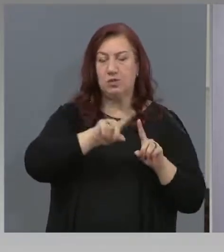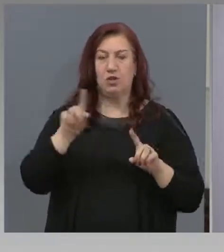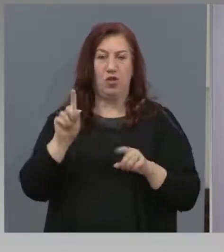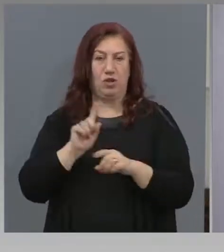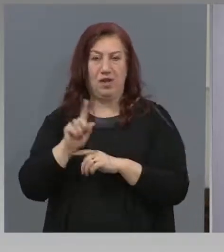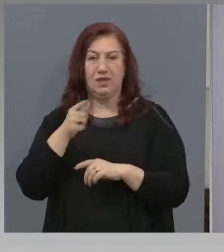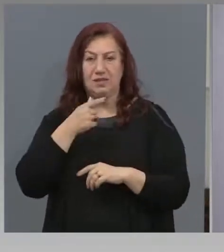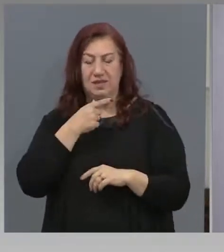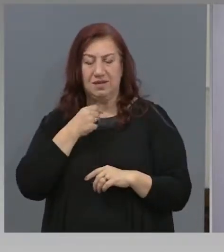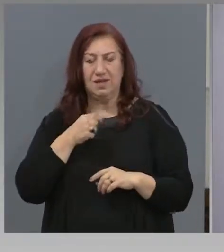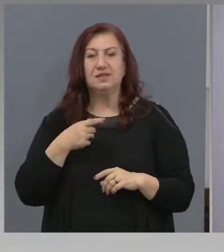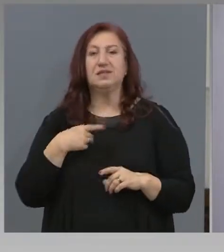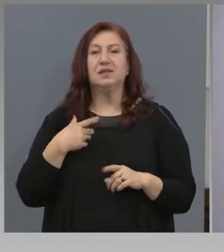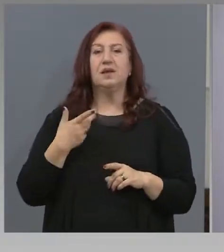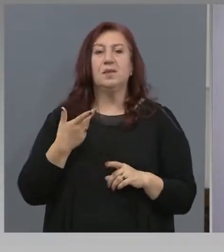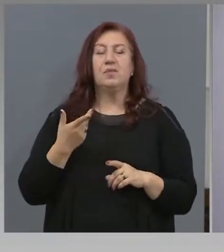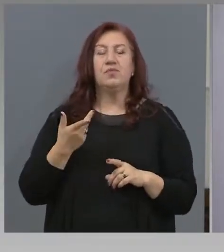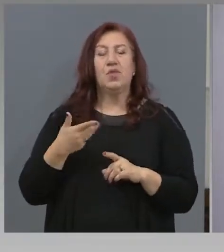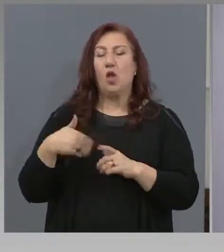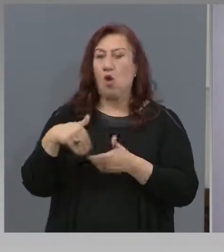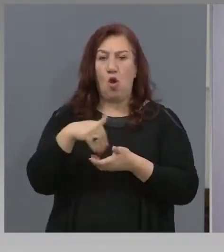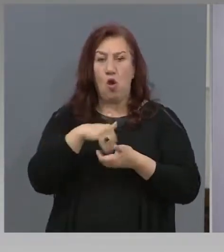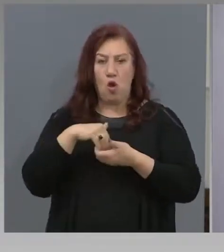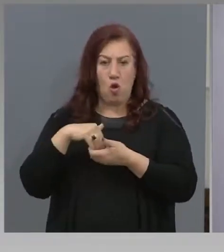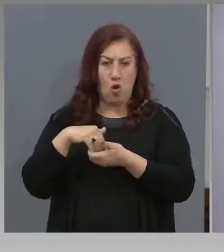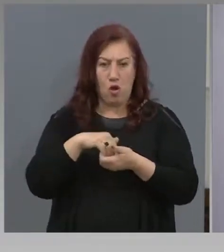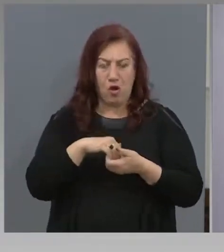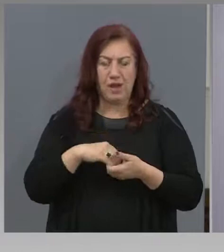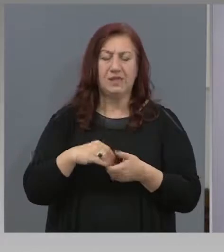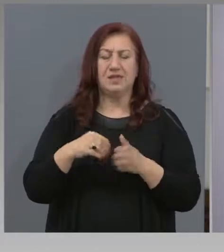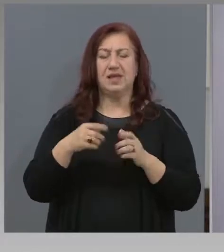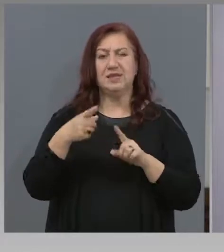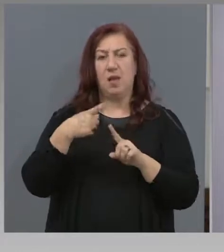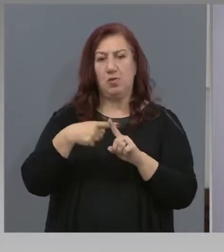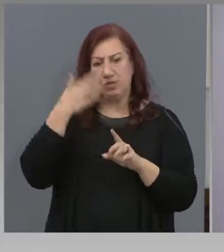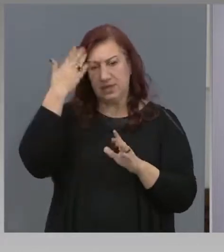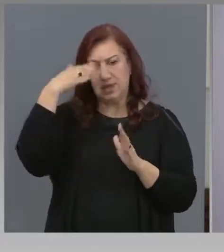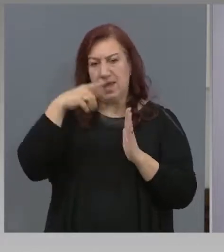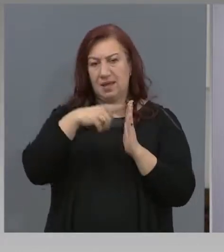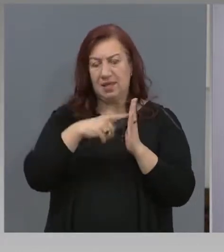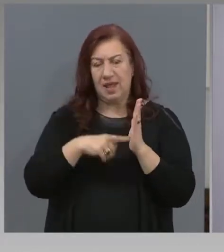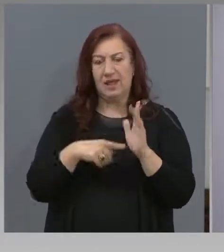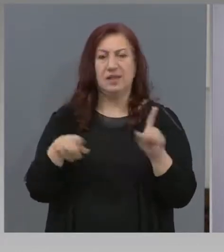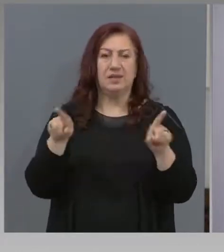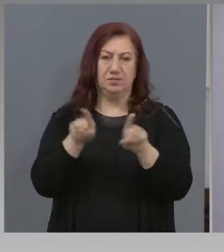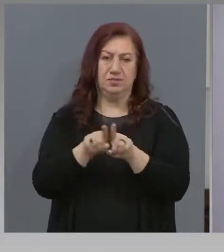остават същи. Не се предвижда промяна.